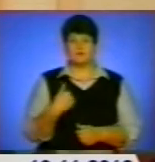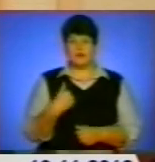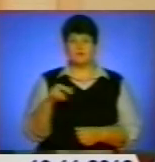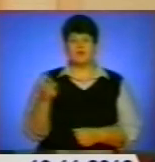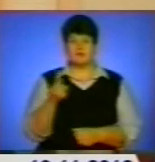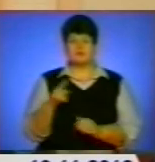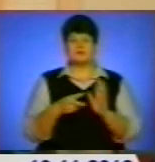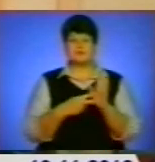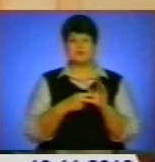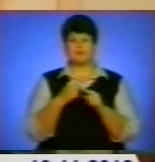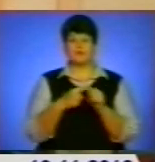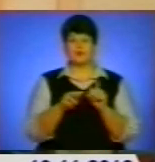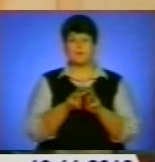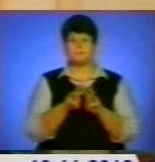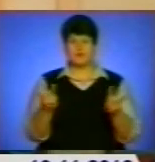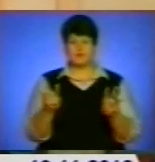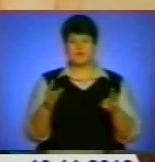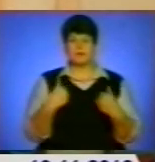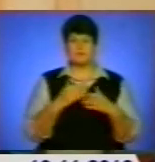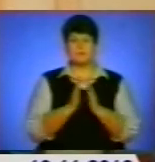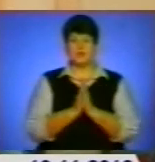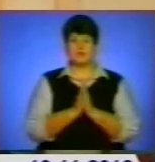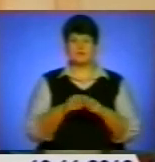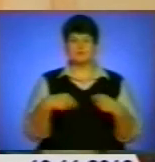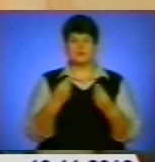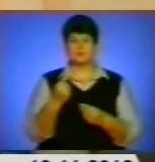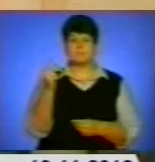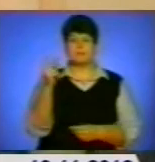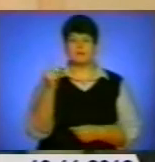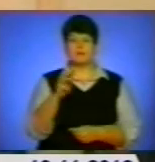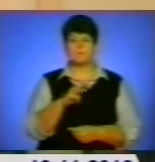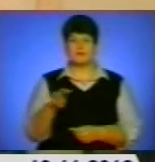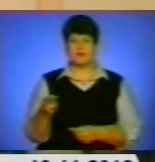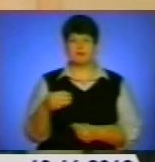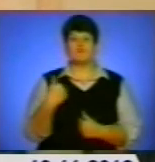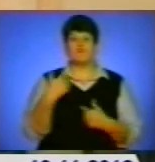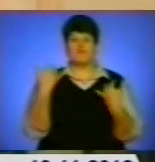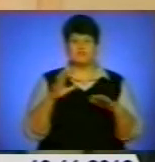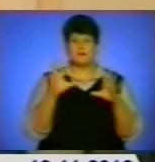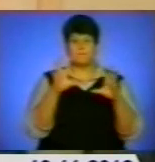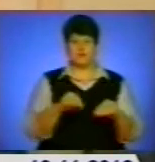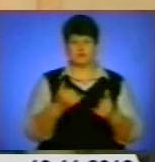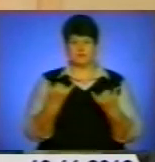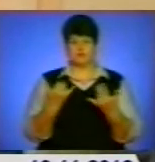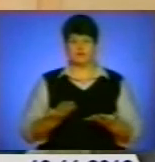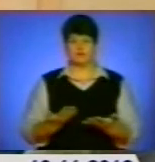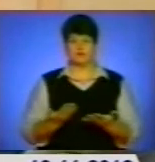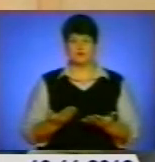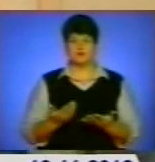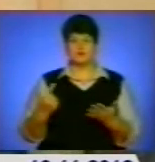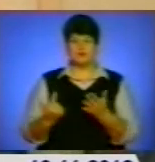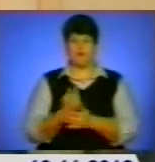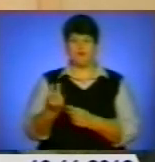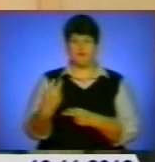і 7,5 мільйонів, які ми просять, дають тільки півтора мільйона, ніби подачку. Ми її вже погасили на сьогодні. І сьогодні знову пройшли.